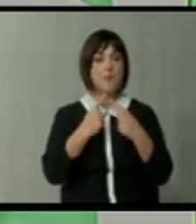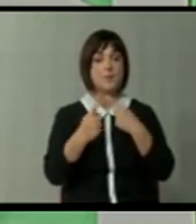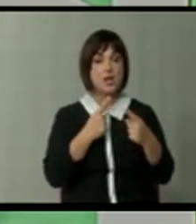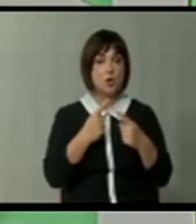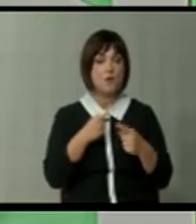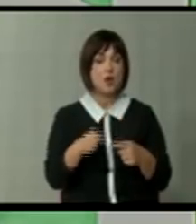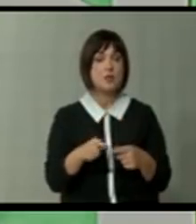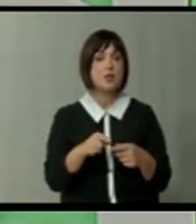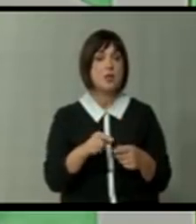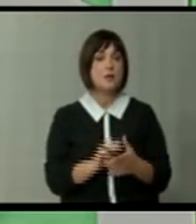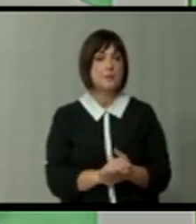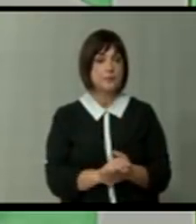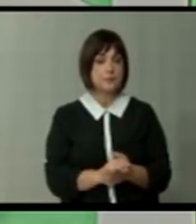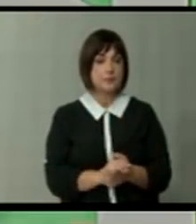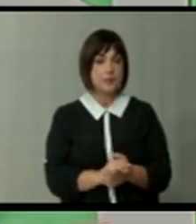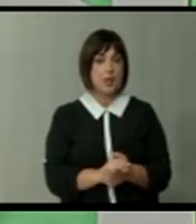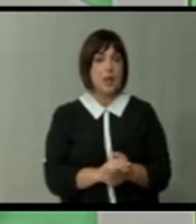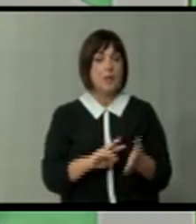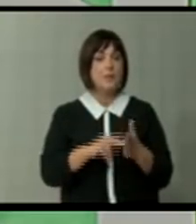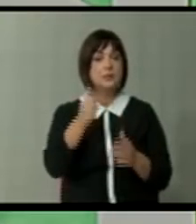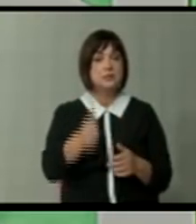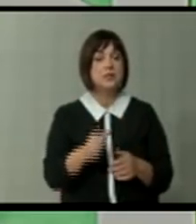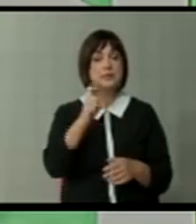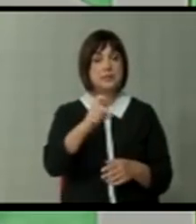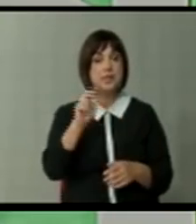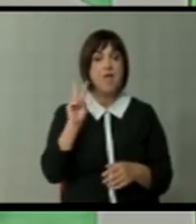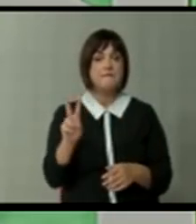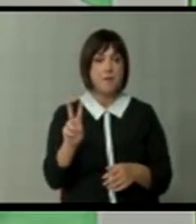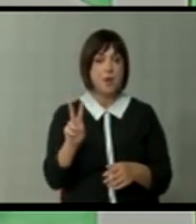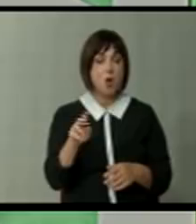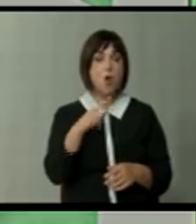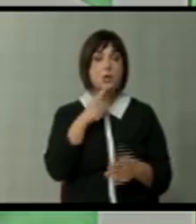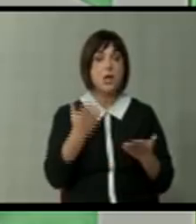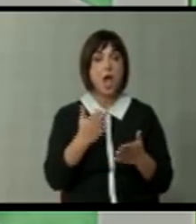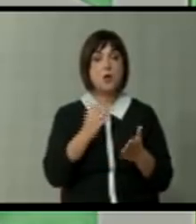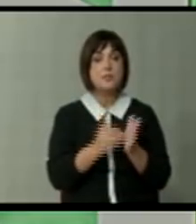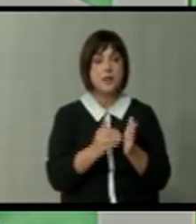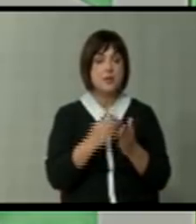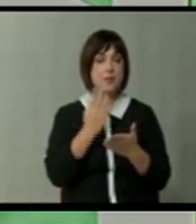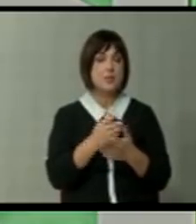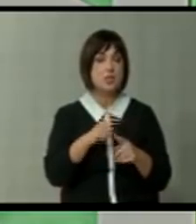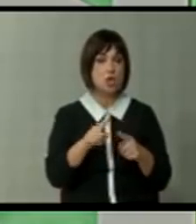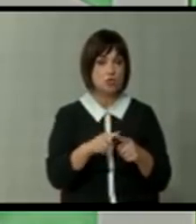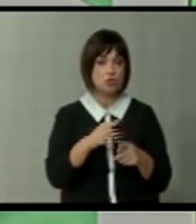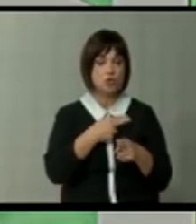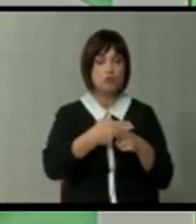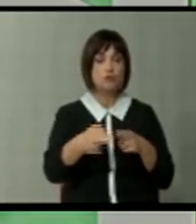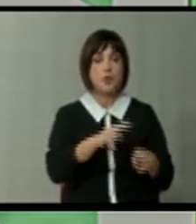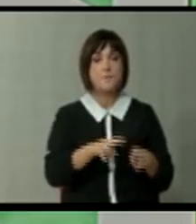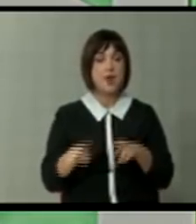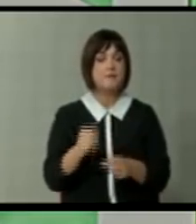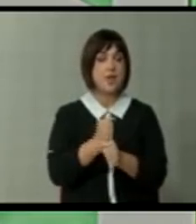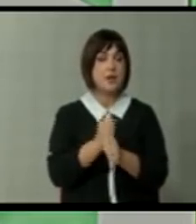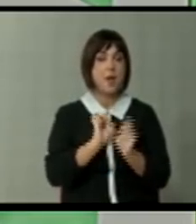преговарачките тимови на СДСМ и на ВМРДПМН за тоа како треба да изгледа нешто што е чисто правна